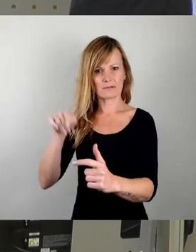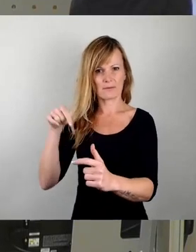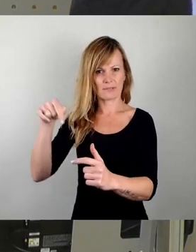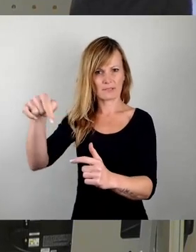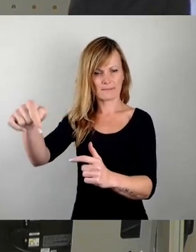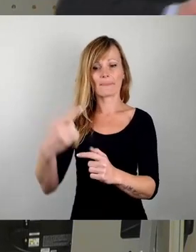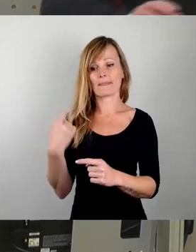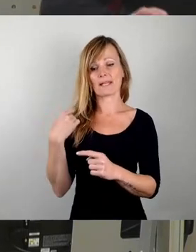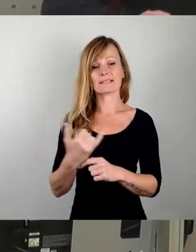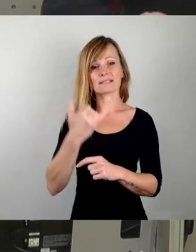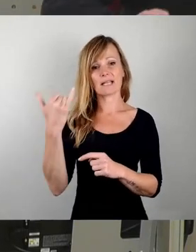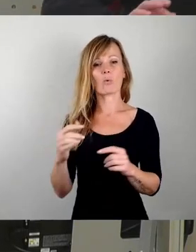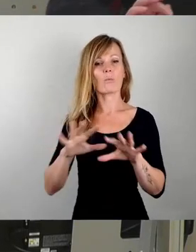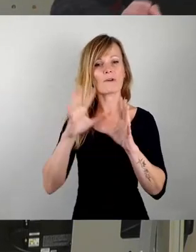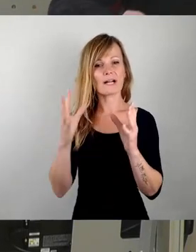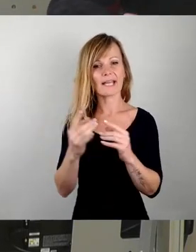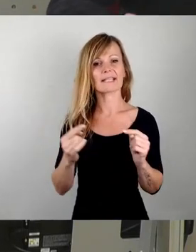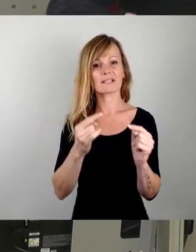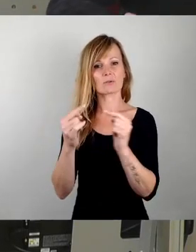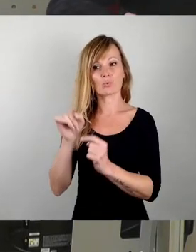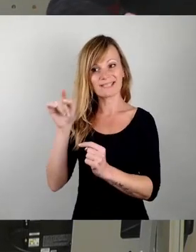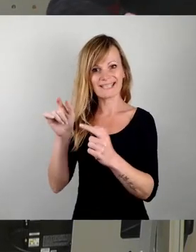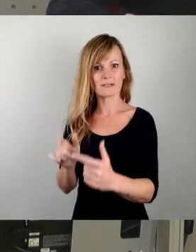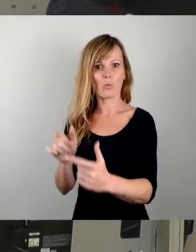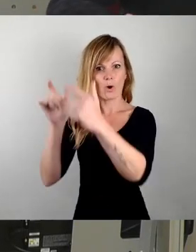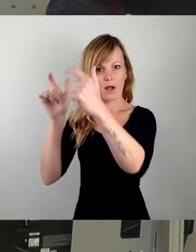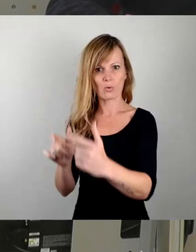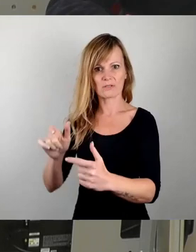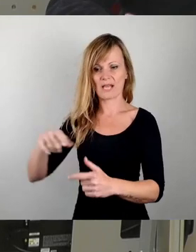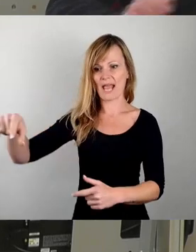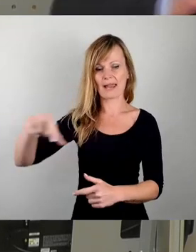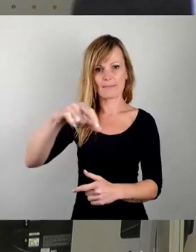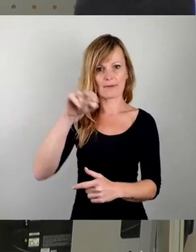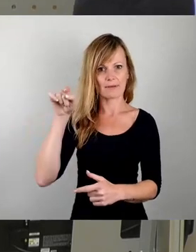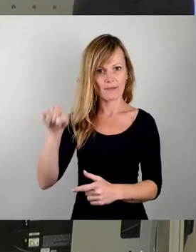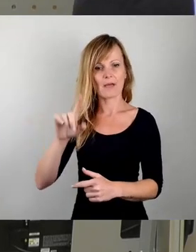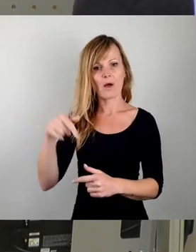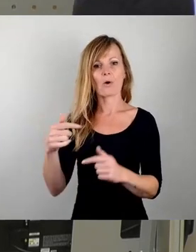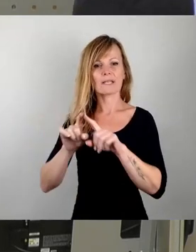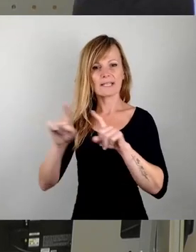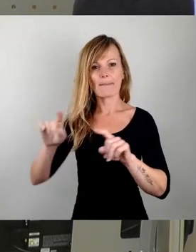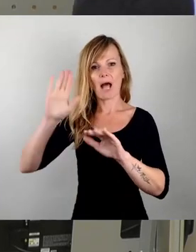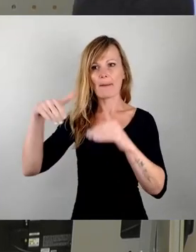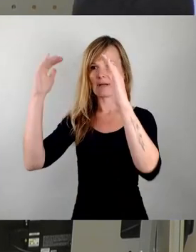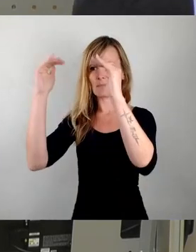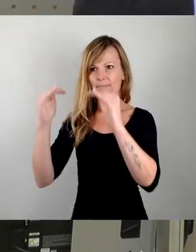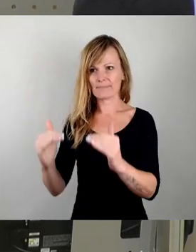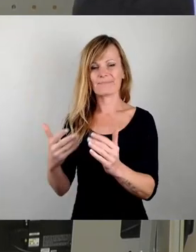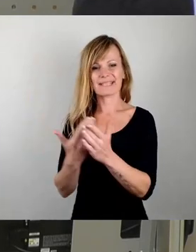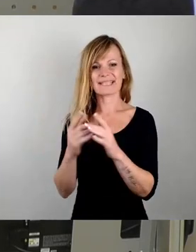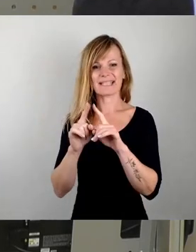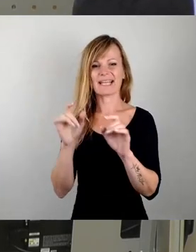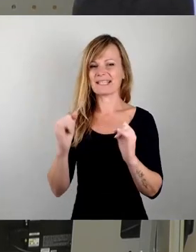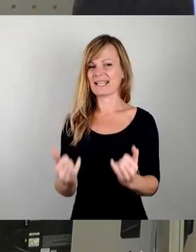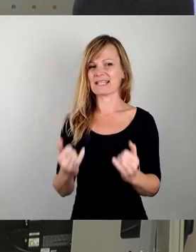umfangreiche Diskussionen zu diesem Hochhaus gehabt, wo es auch über das Thema Abschichtung etc. ging. Und es war jetzt genau der falsche Weg zu sagen,